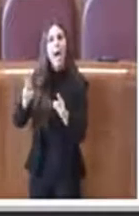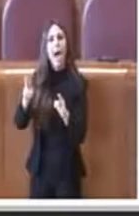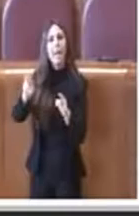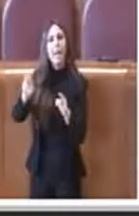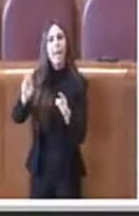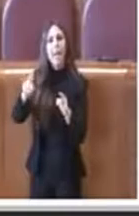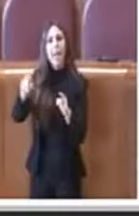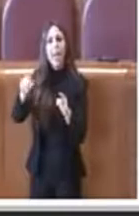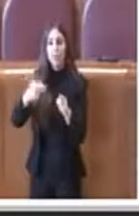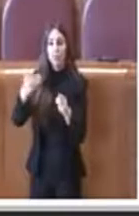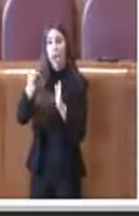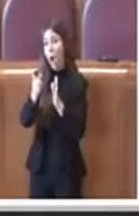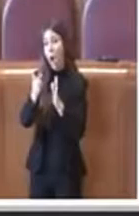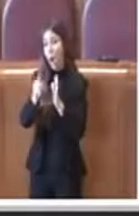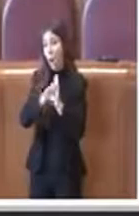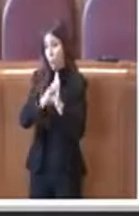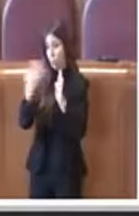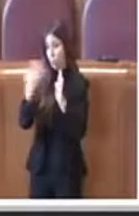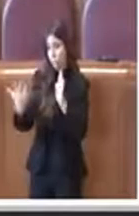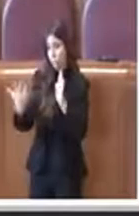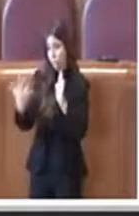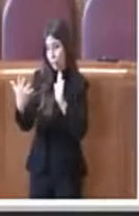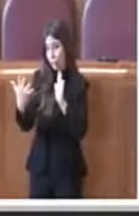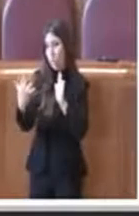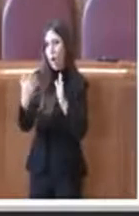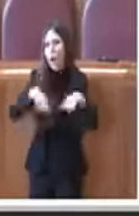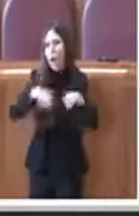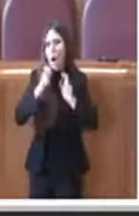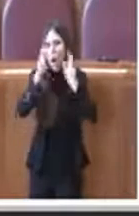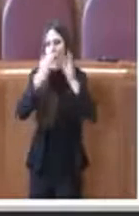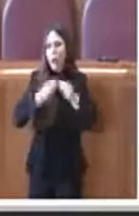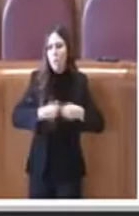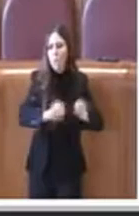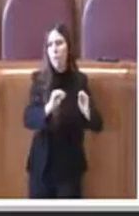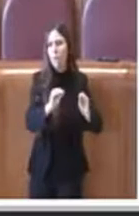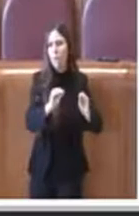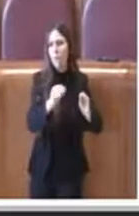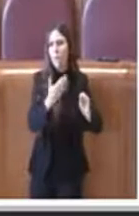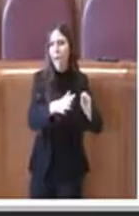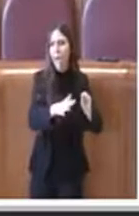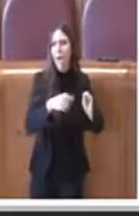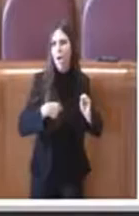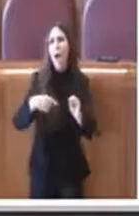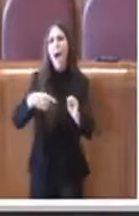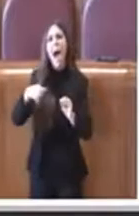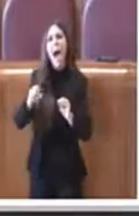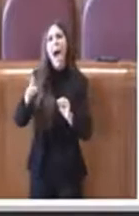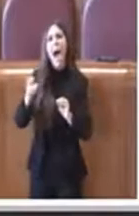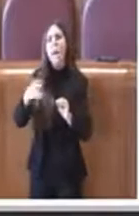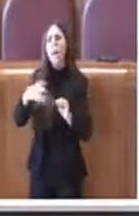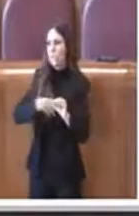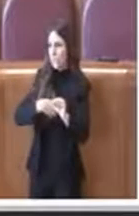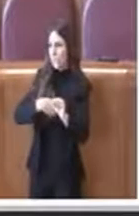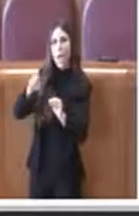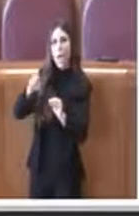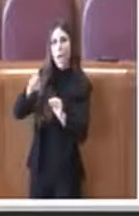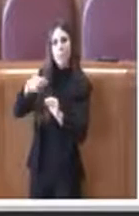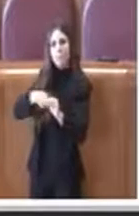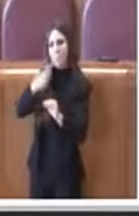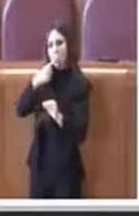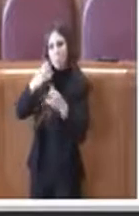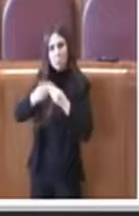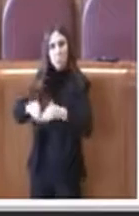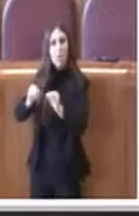come indica il comma 5 alla Corte dei Conti è già stato fatto e ad Arrera l'assessore del Metti ha già detto che lo farà per cui